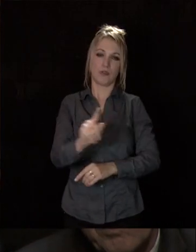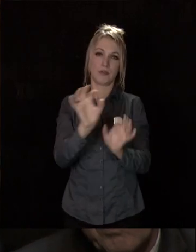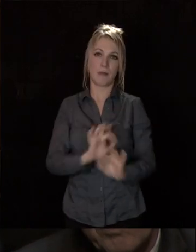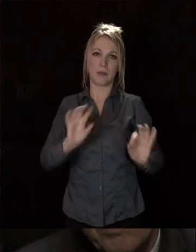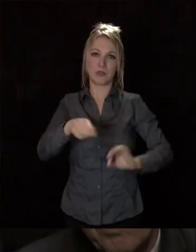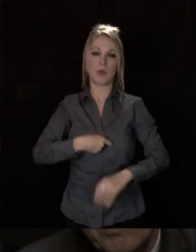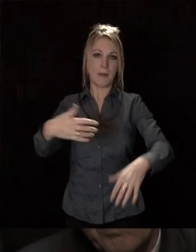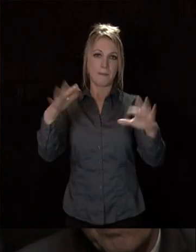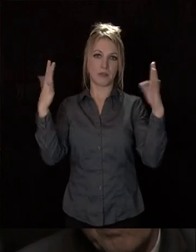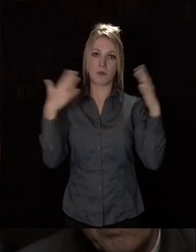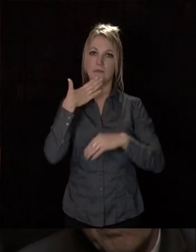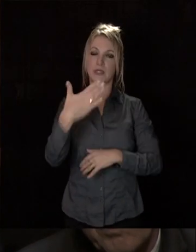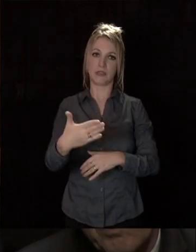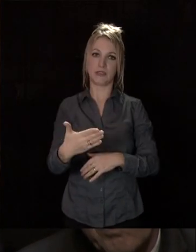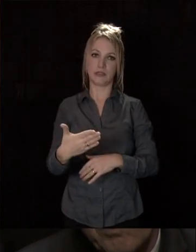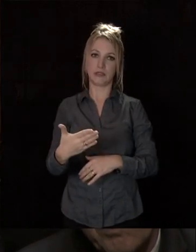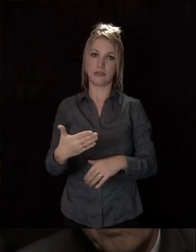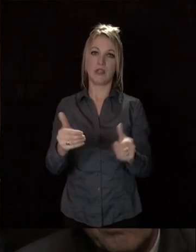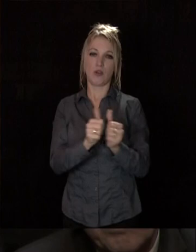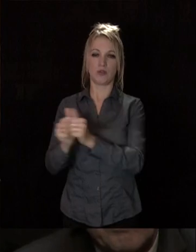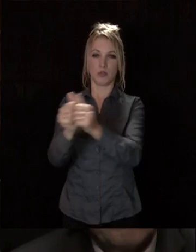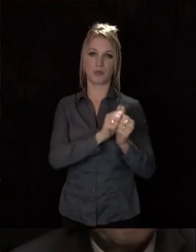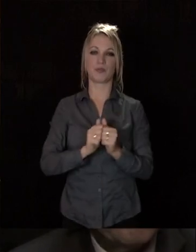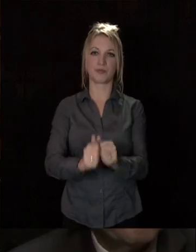les applaudir et les remercier. Je vais le faire avec vous.